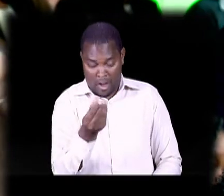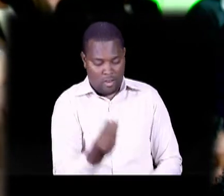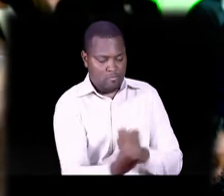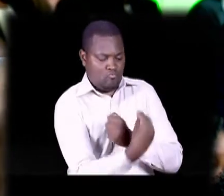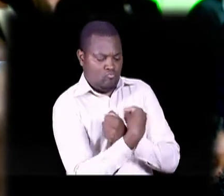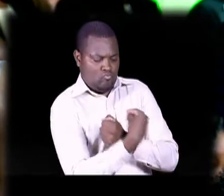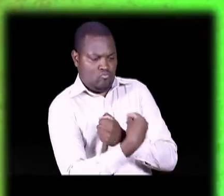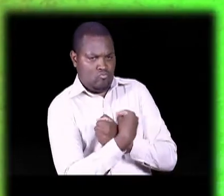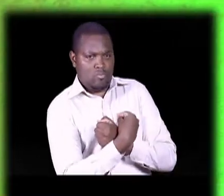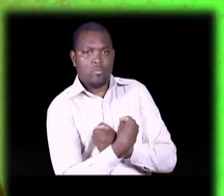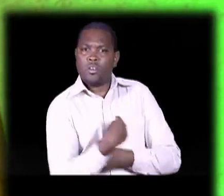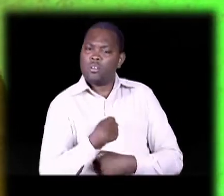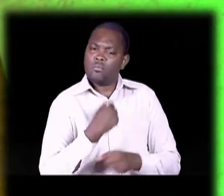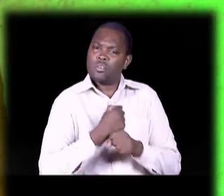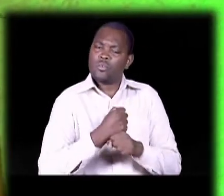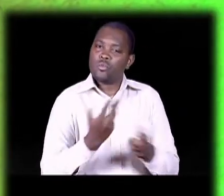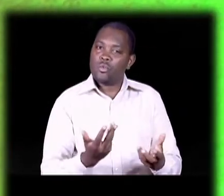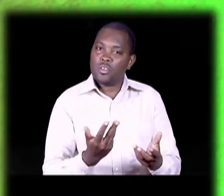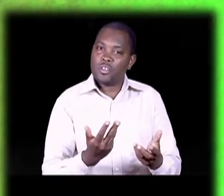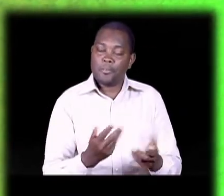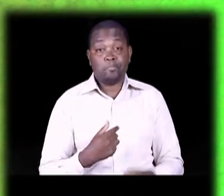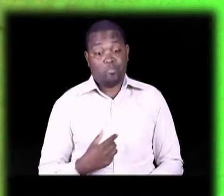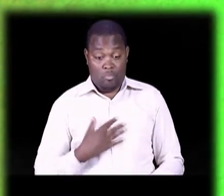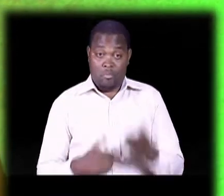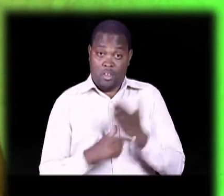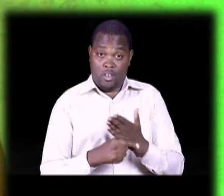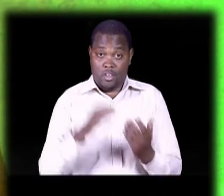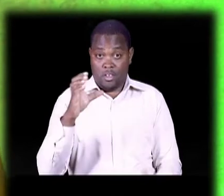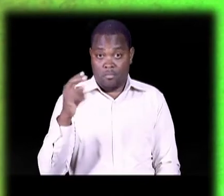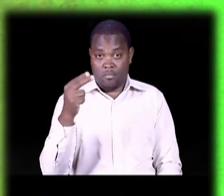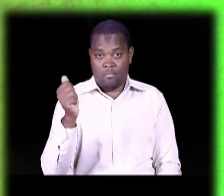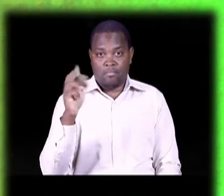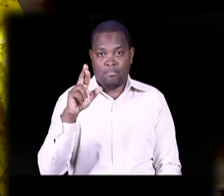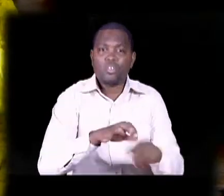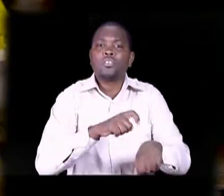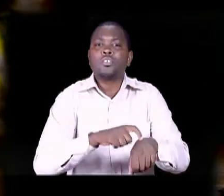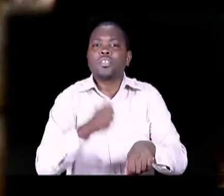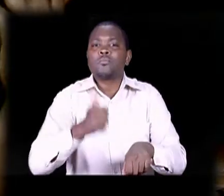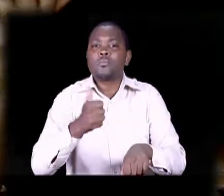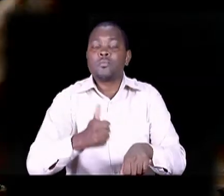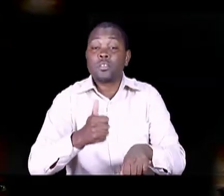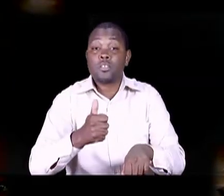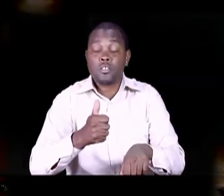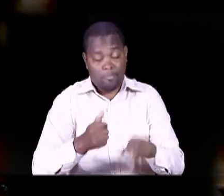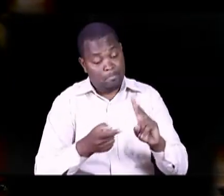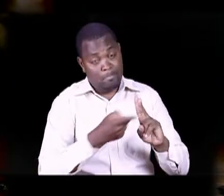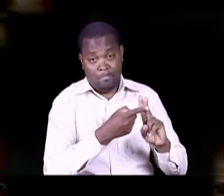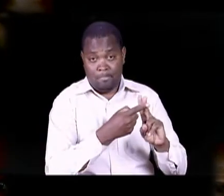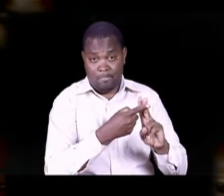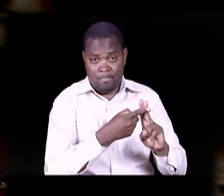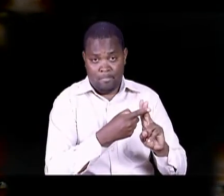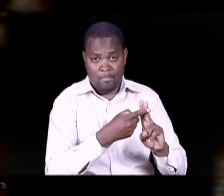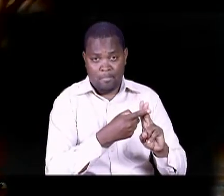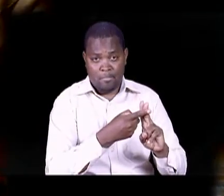atuwa gani Nakawa kuchukua Kwa majina Naitua Shaleen Inziani Nimetoka IC Lee South Alapu Usolilingine Nikusu